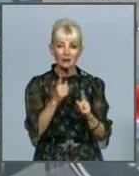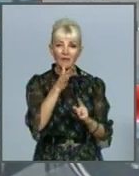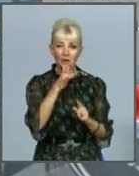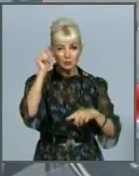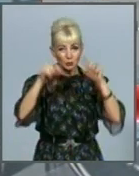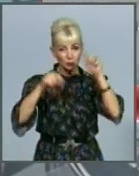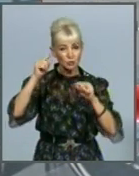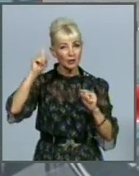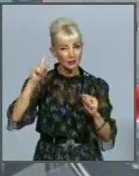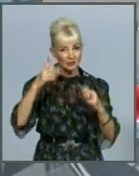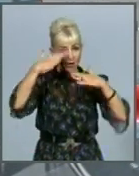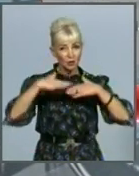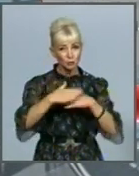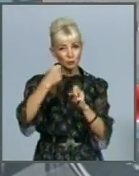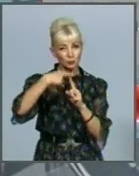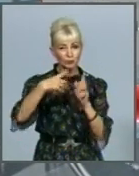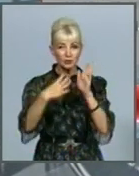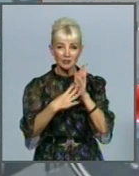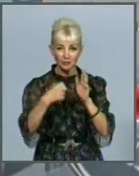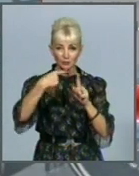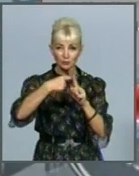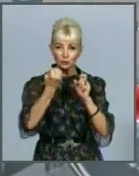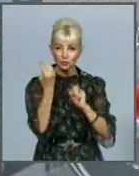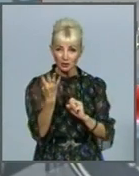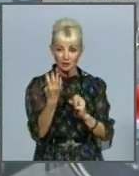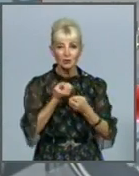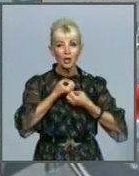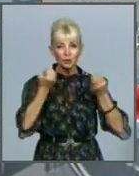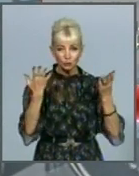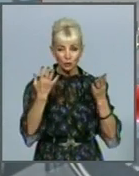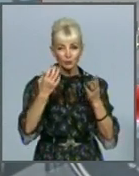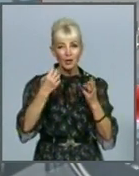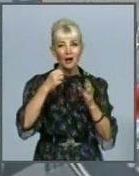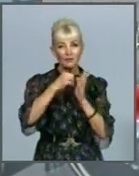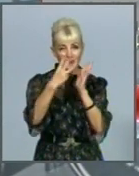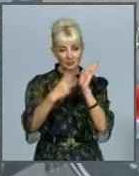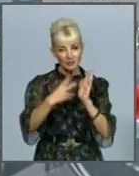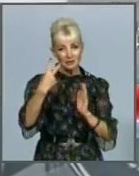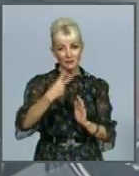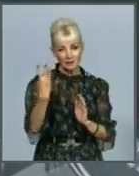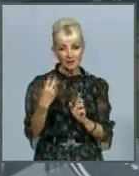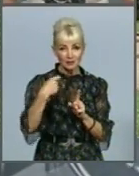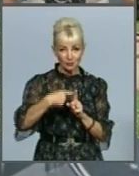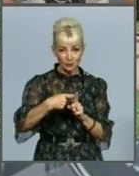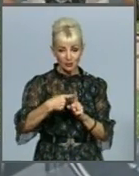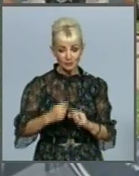дощ. Гроза. Вночі плюс 9-14. Вдень 18-23 градусів тепла.